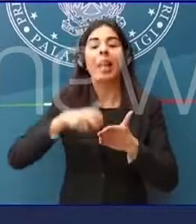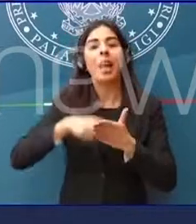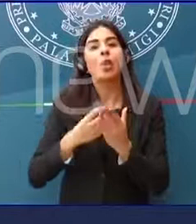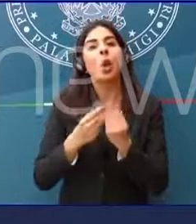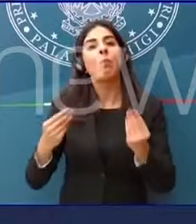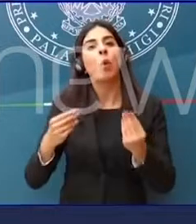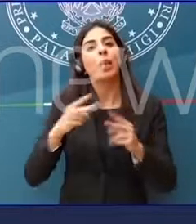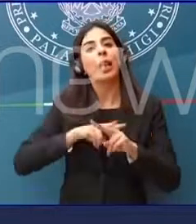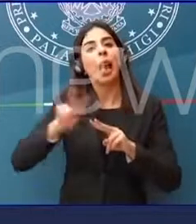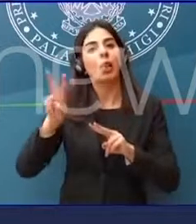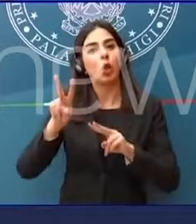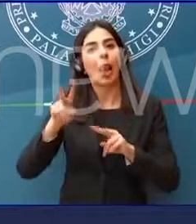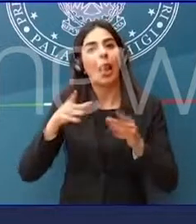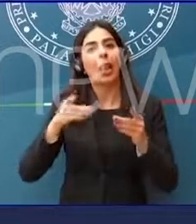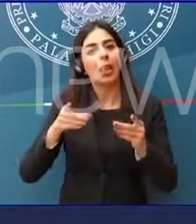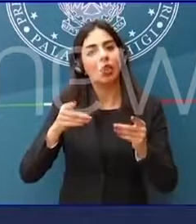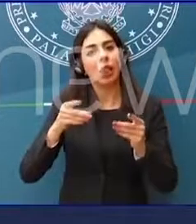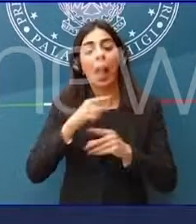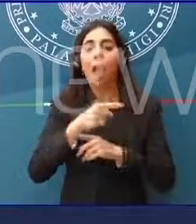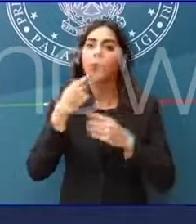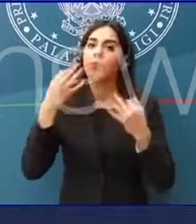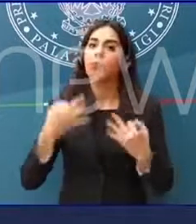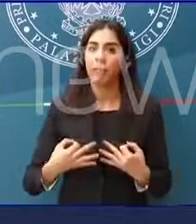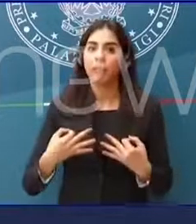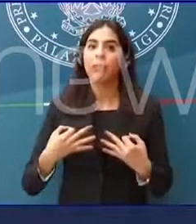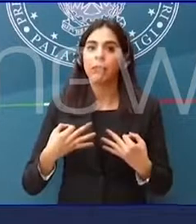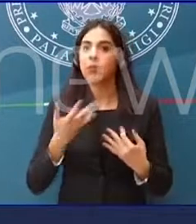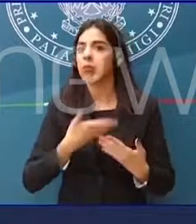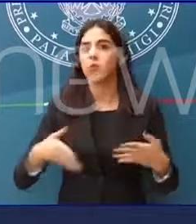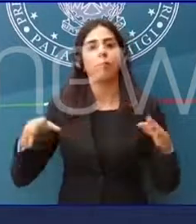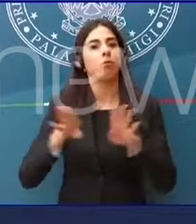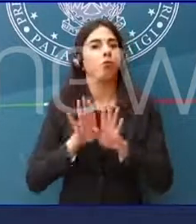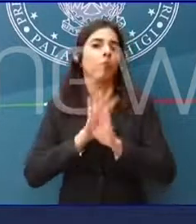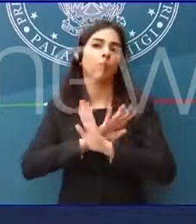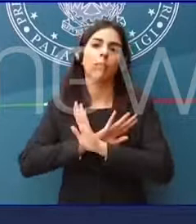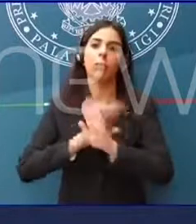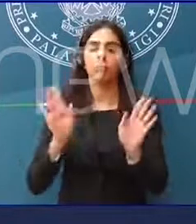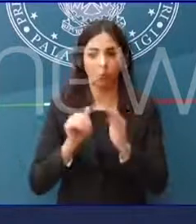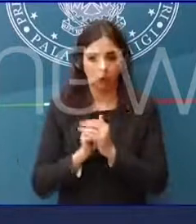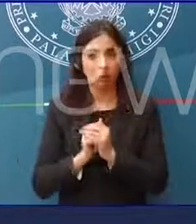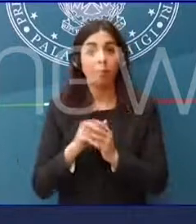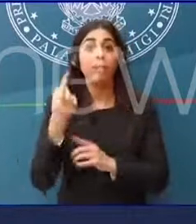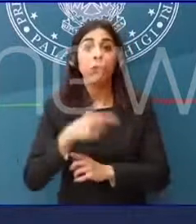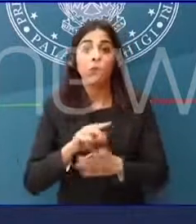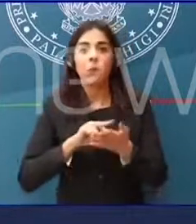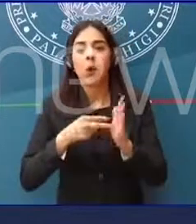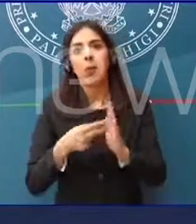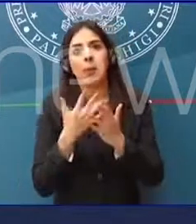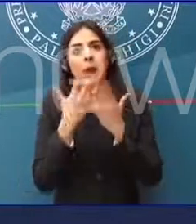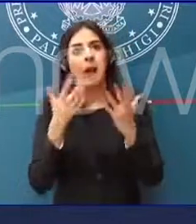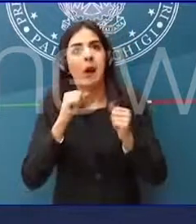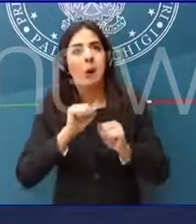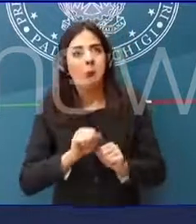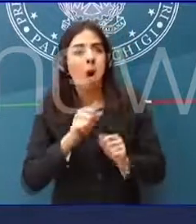digitali, aveva posto una posizione di totale chiusura. Questo è un problema che si può affrontare solo